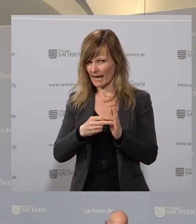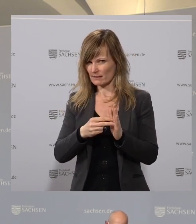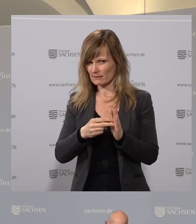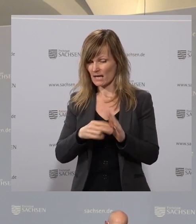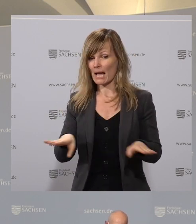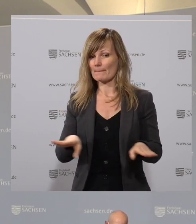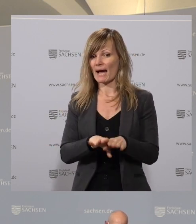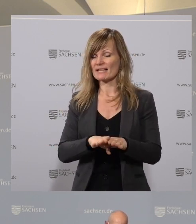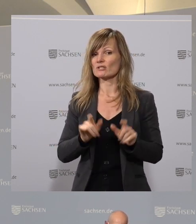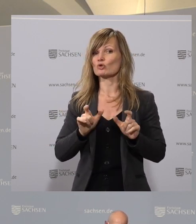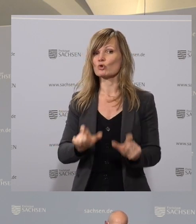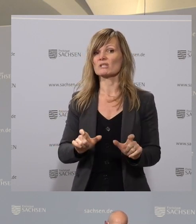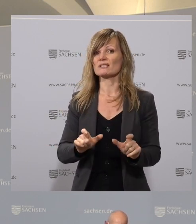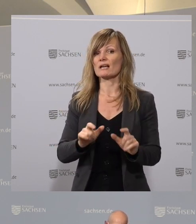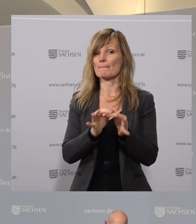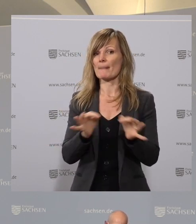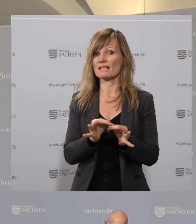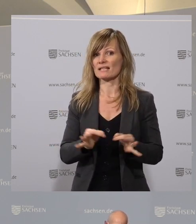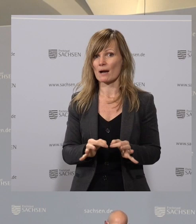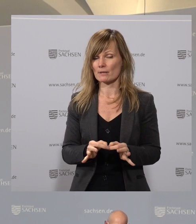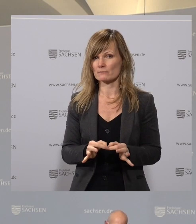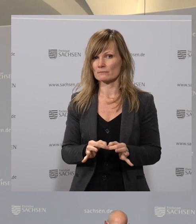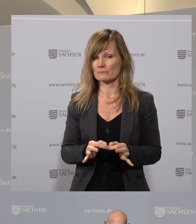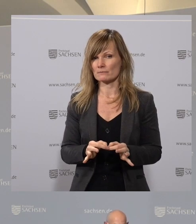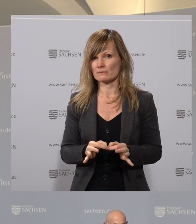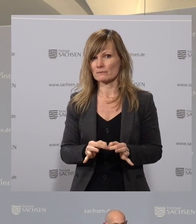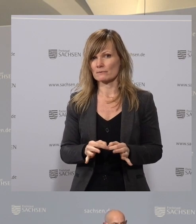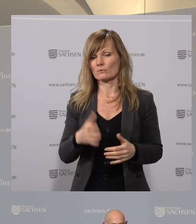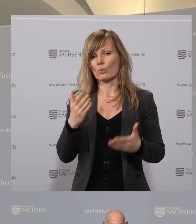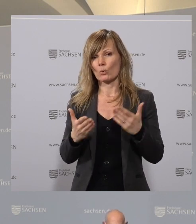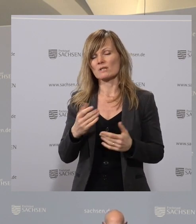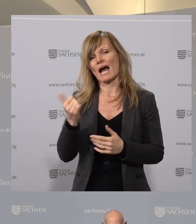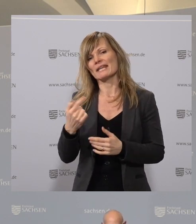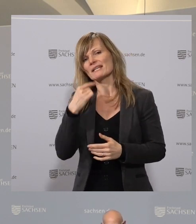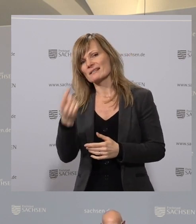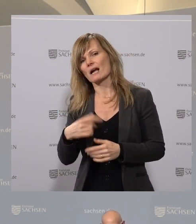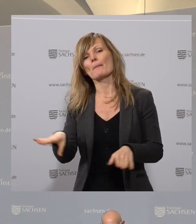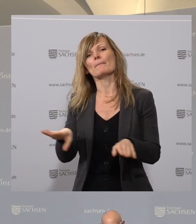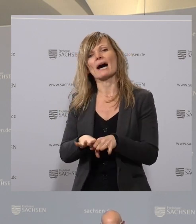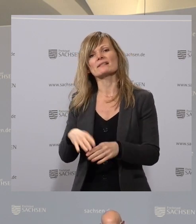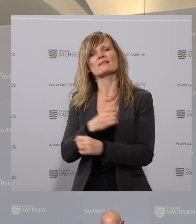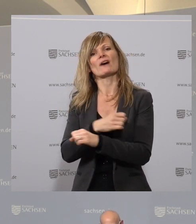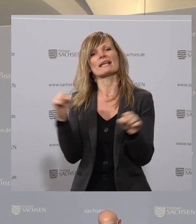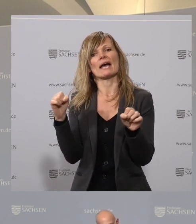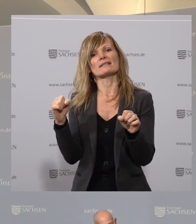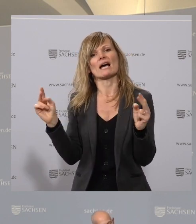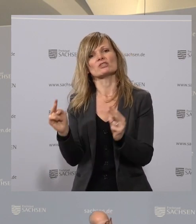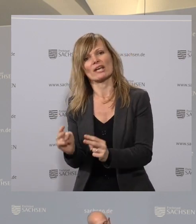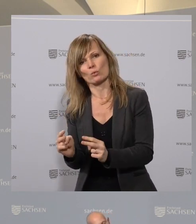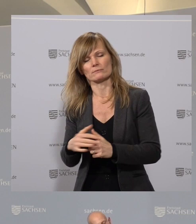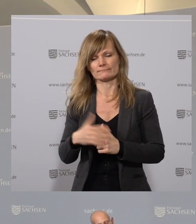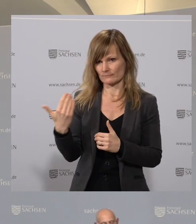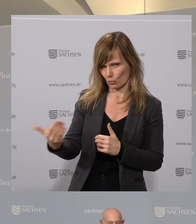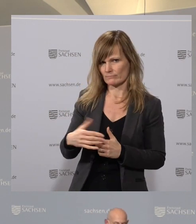Basisschutzmaßnahmen, manche Leute sagen auch Basisfreiheitseinschränkungen, dass alles andere dann